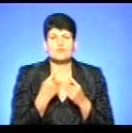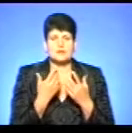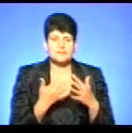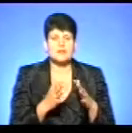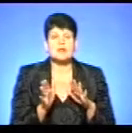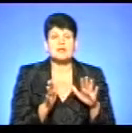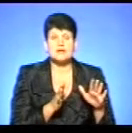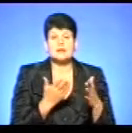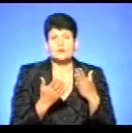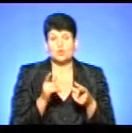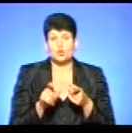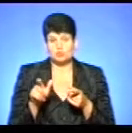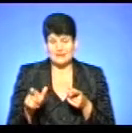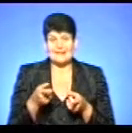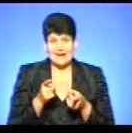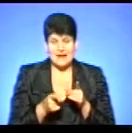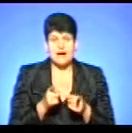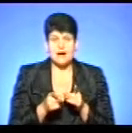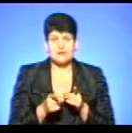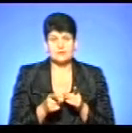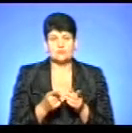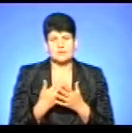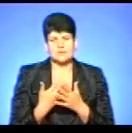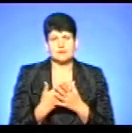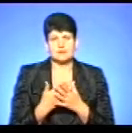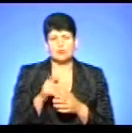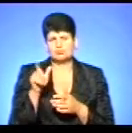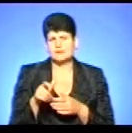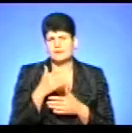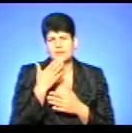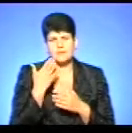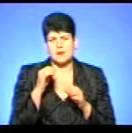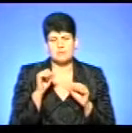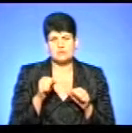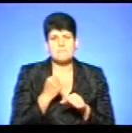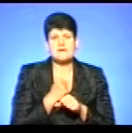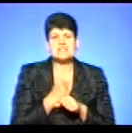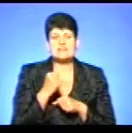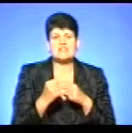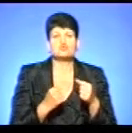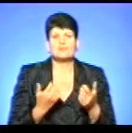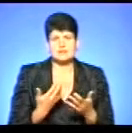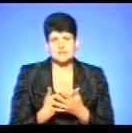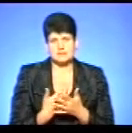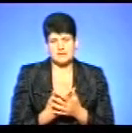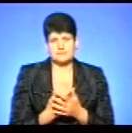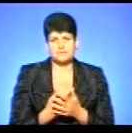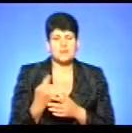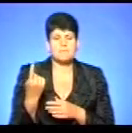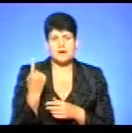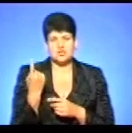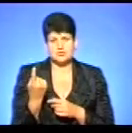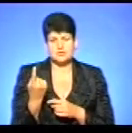якщо людина реально, а, наприклад, людина не має можливості працевлаштуватися, наприклад, тому що, перше,